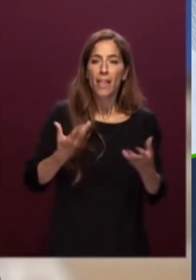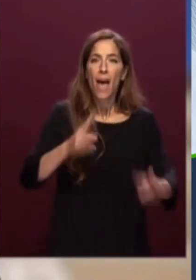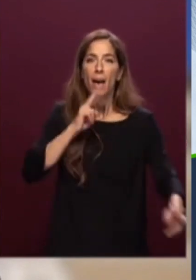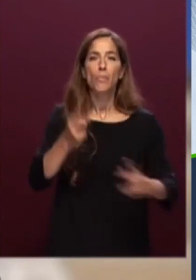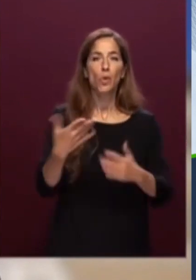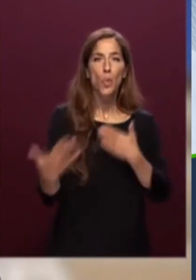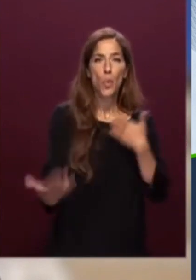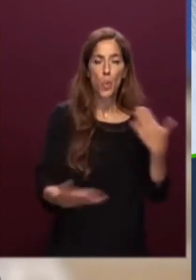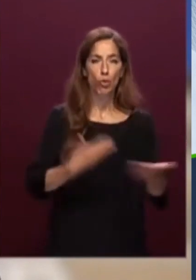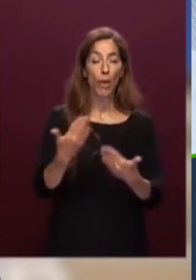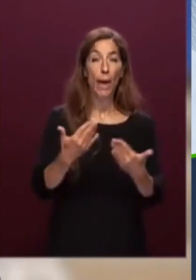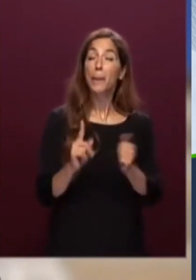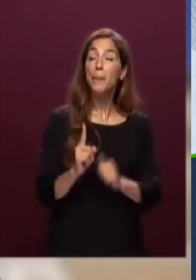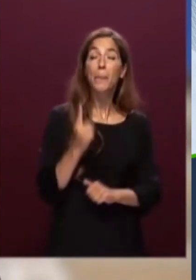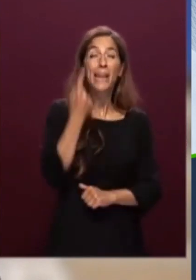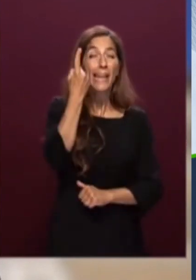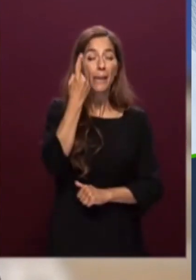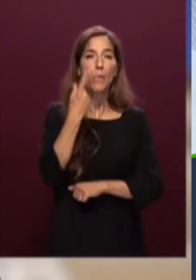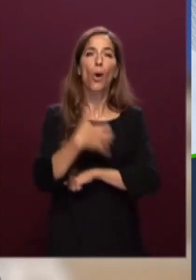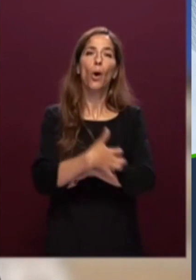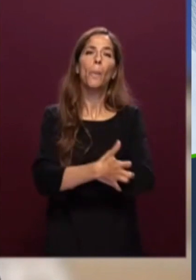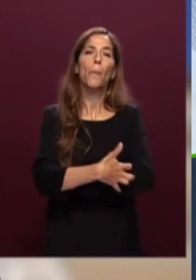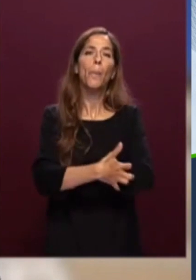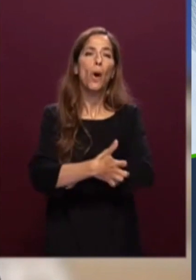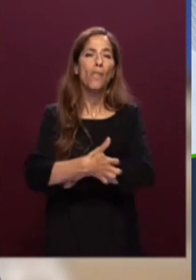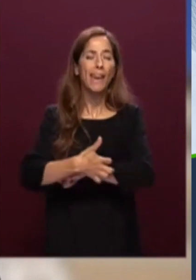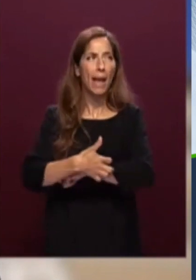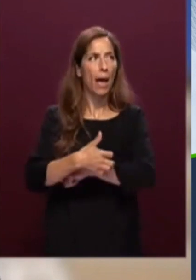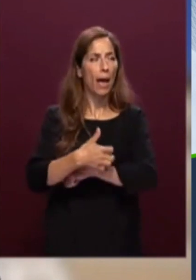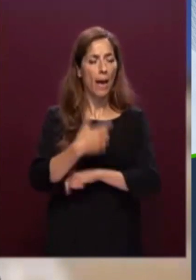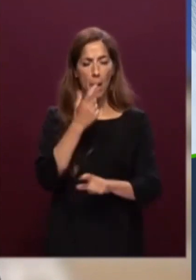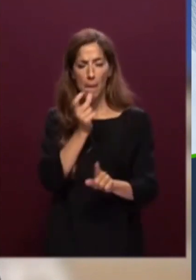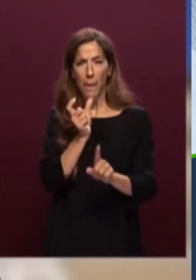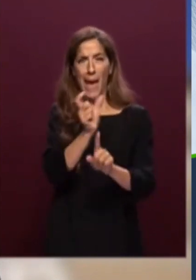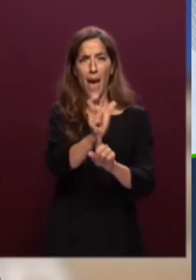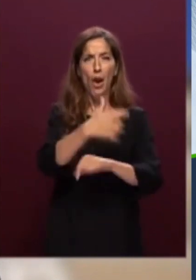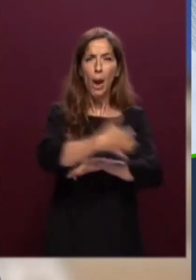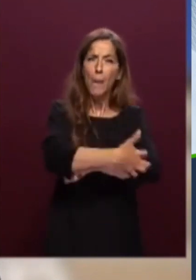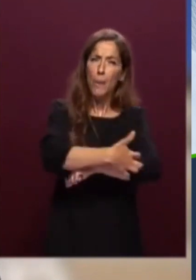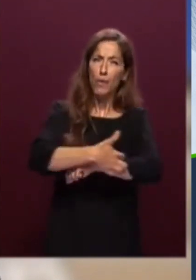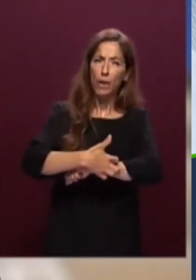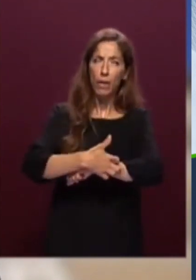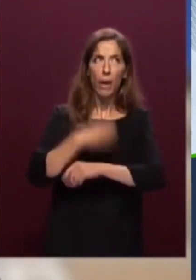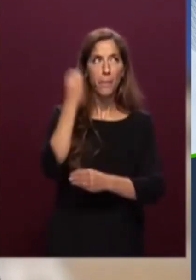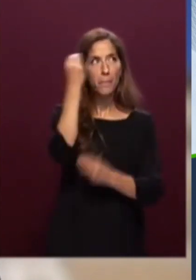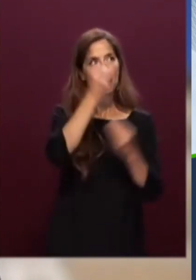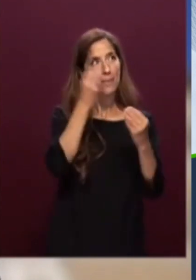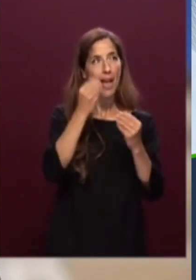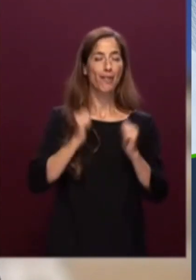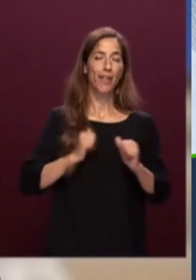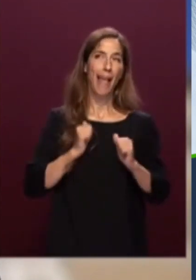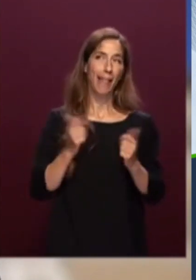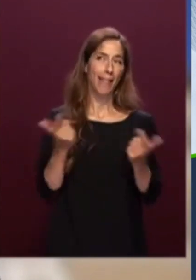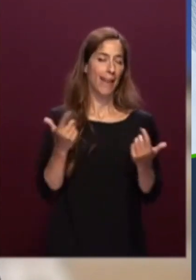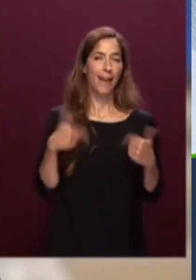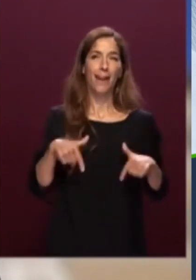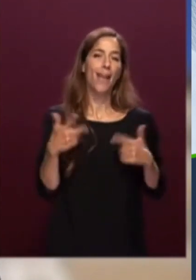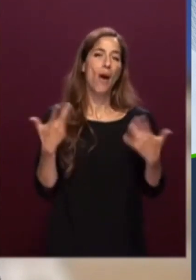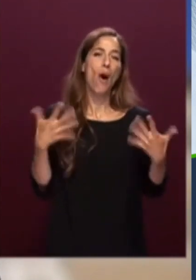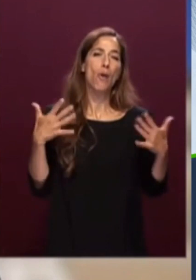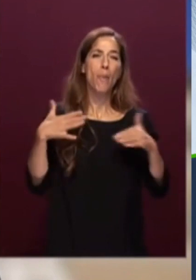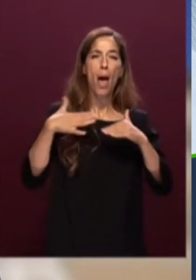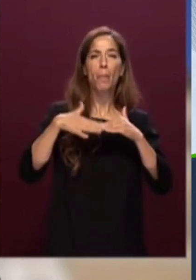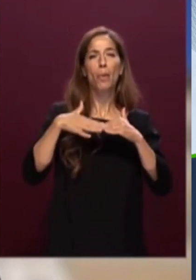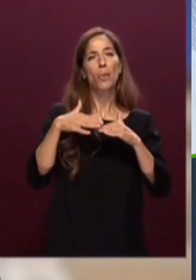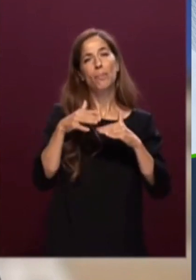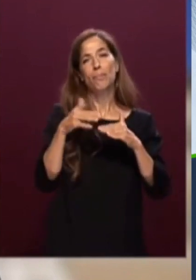tutti la povertà una parola che credevamo per la gran parte dei nostri cittadini lontana una realtà che